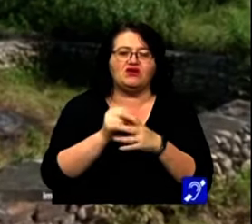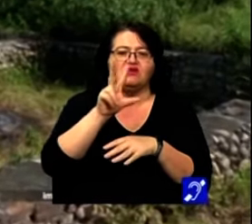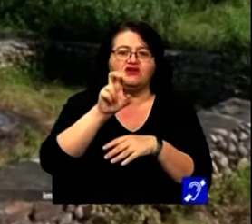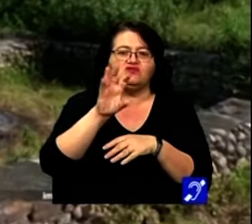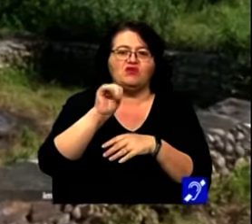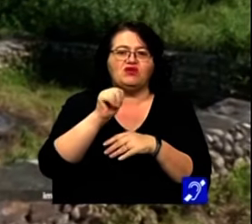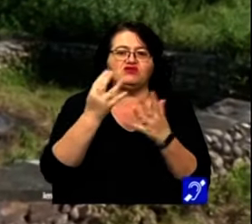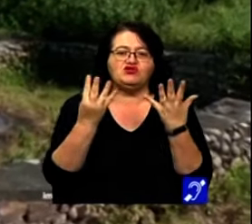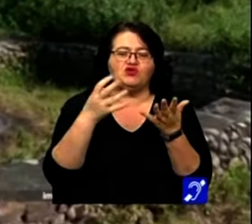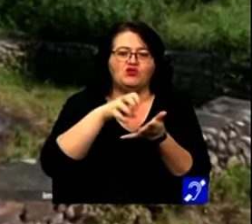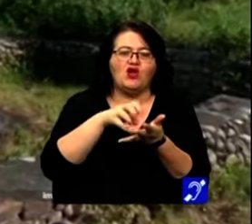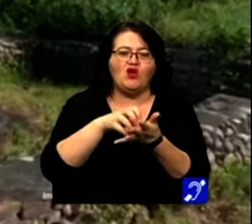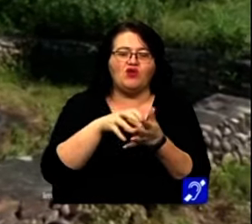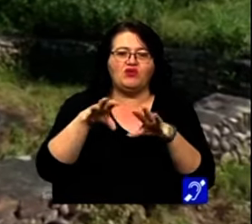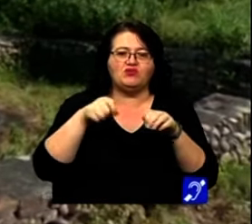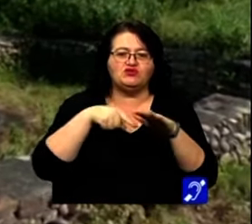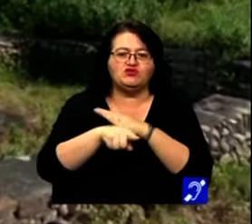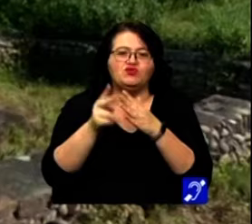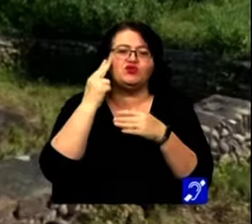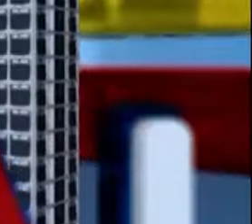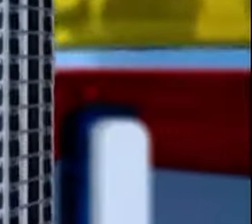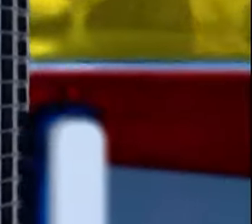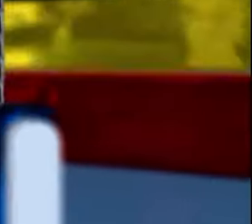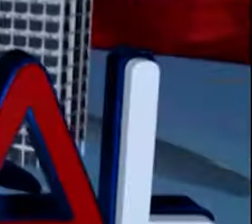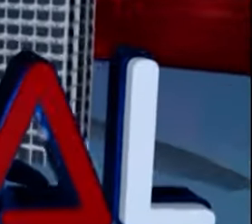349 de situri arheologice cunoscute.